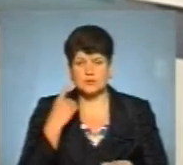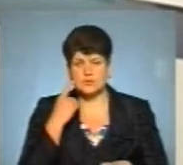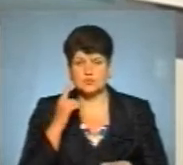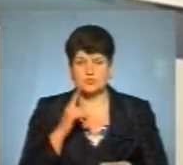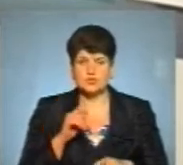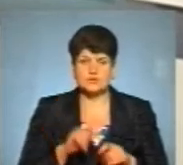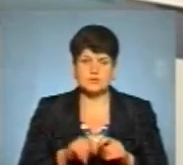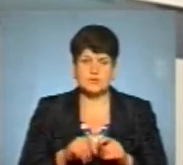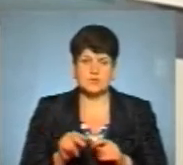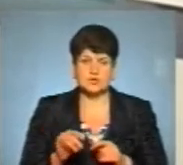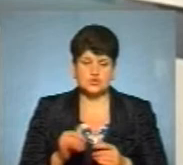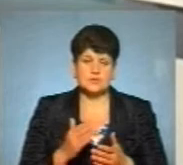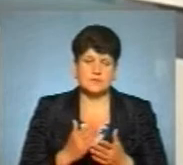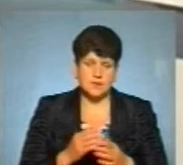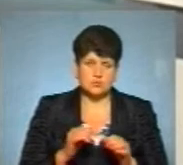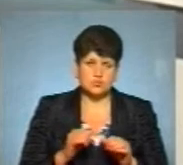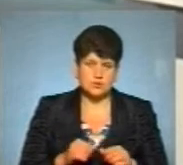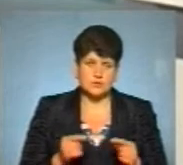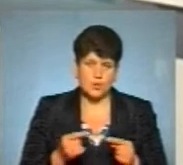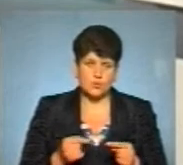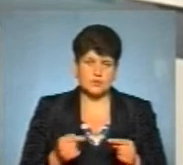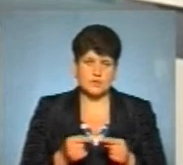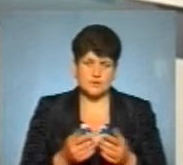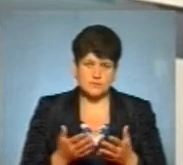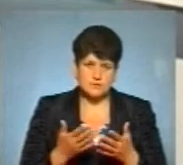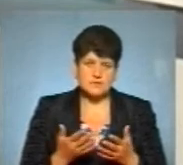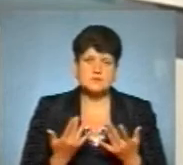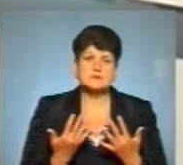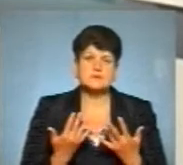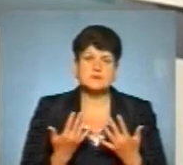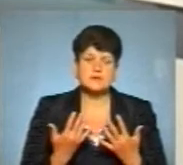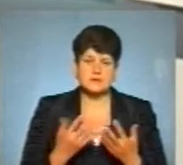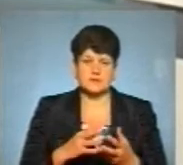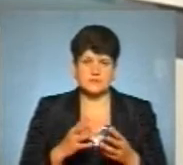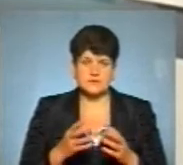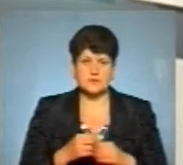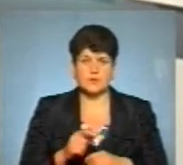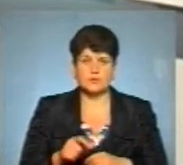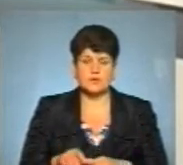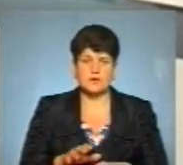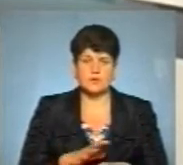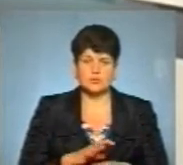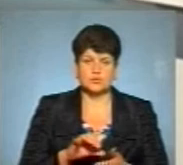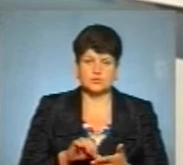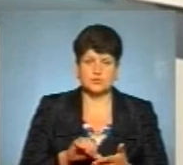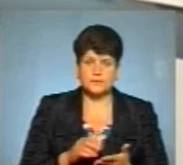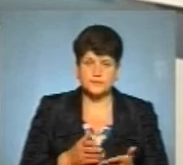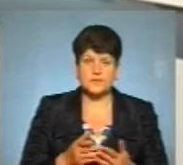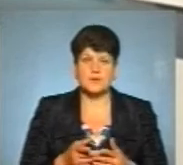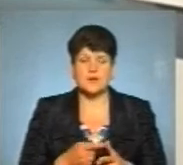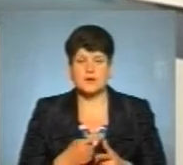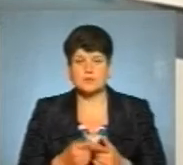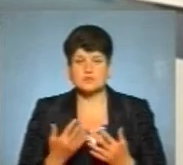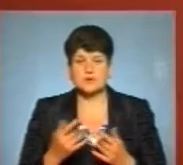слідчі мають можливості конкретно з'ясувати, скільки ж все-таки людей перебувало, або скільки